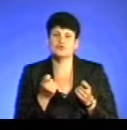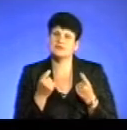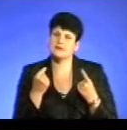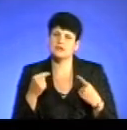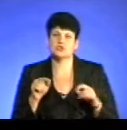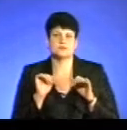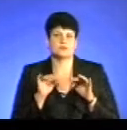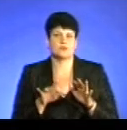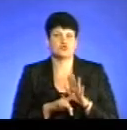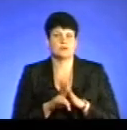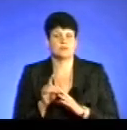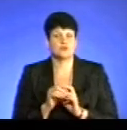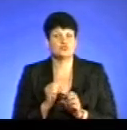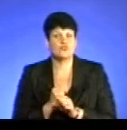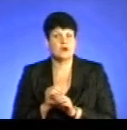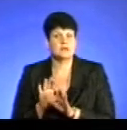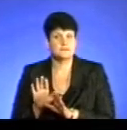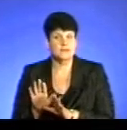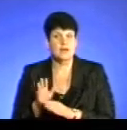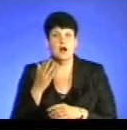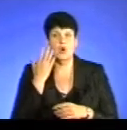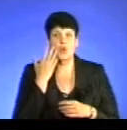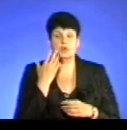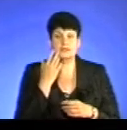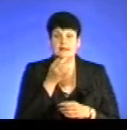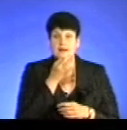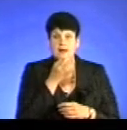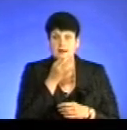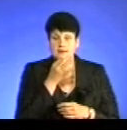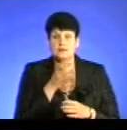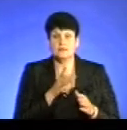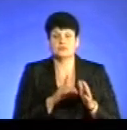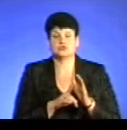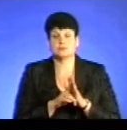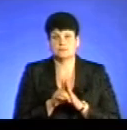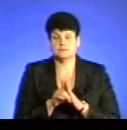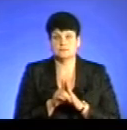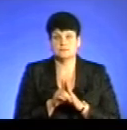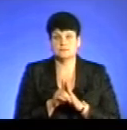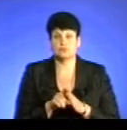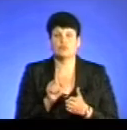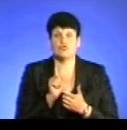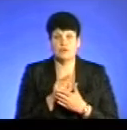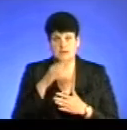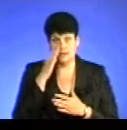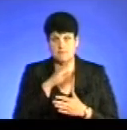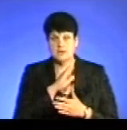механізми починають працювати. А коли на ранніх стадіях, якраз повинні батьки